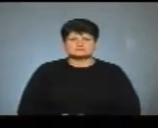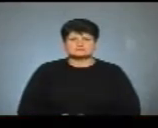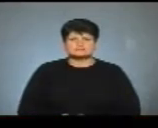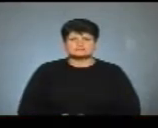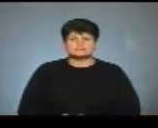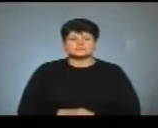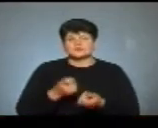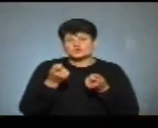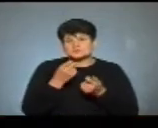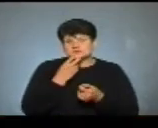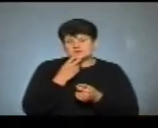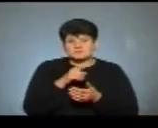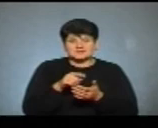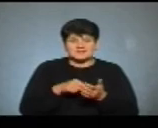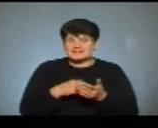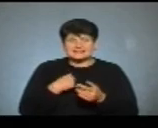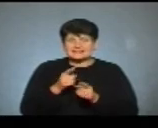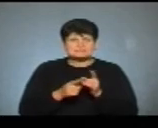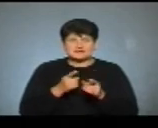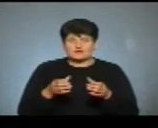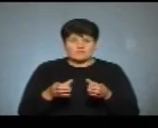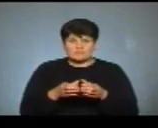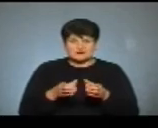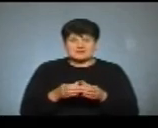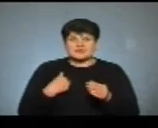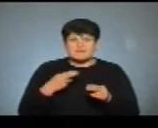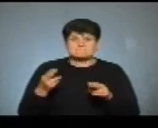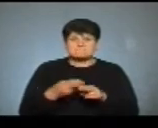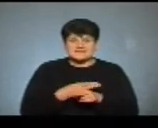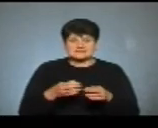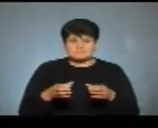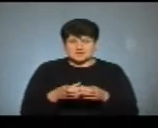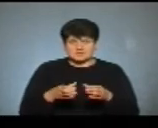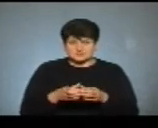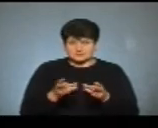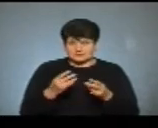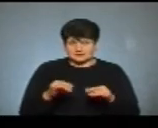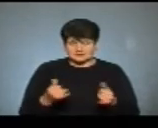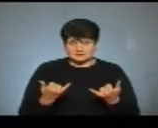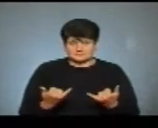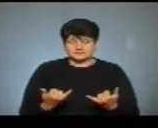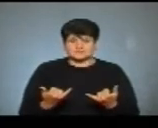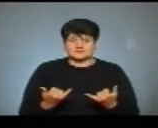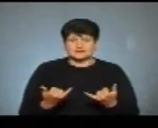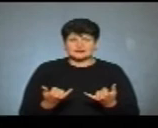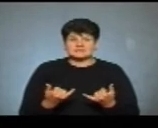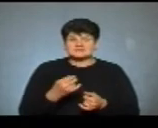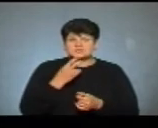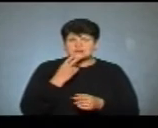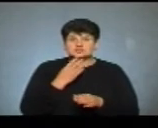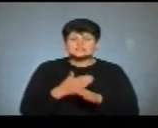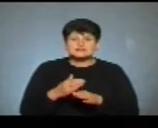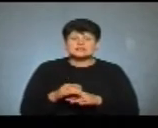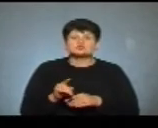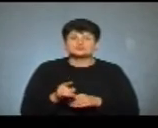Трошки смішне запитання, тому що я не змінив партію, я зараз безпартійний. А не смішна частина цього